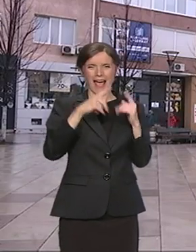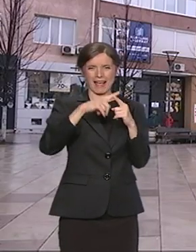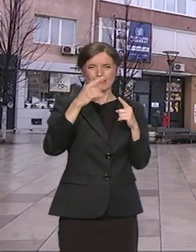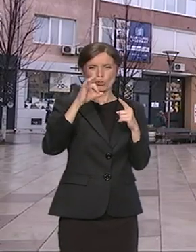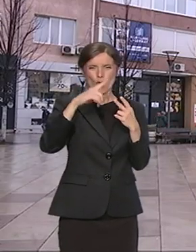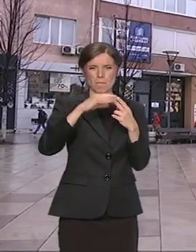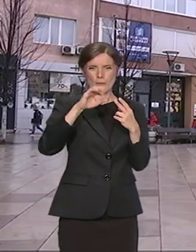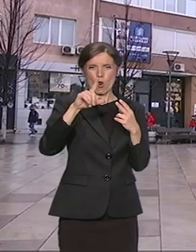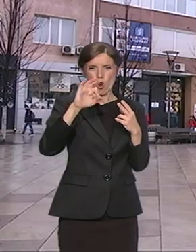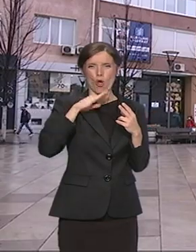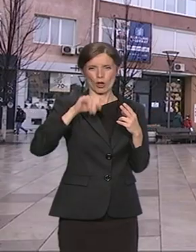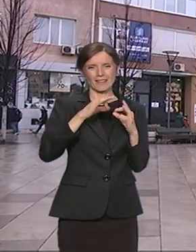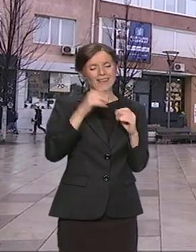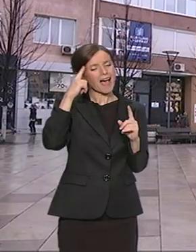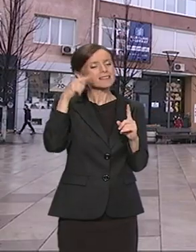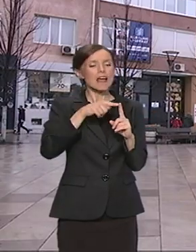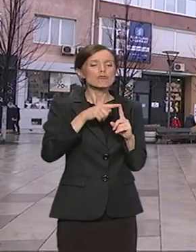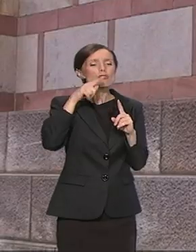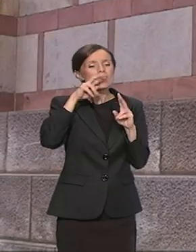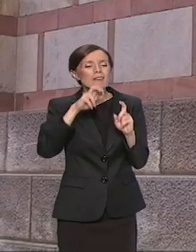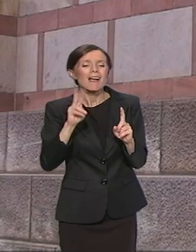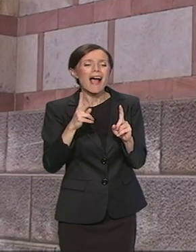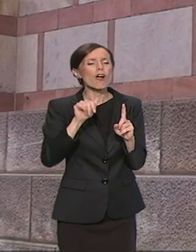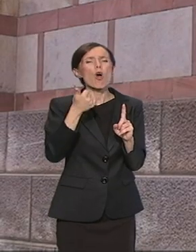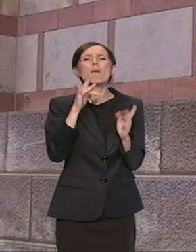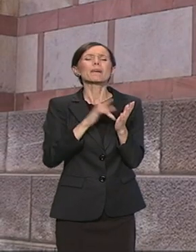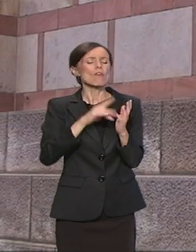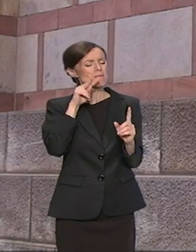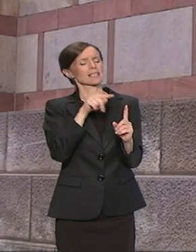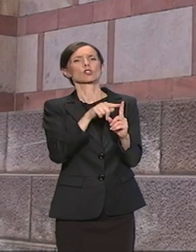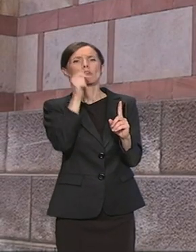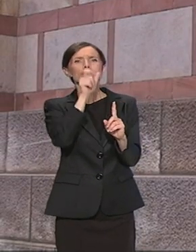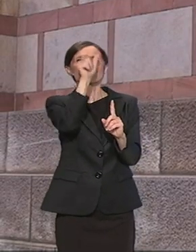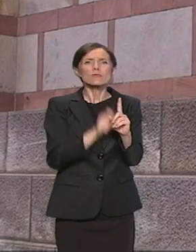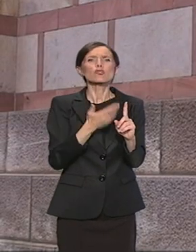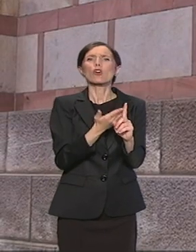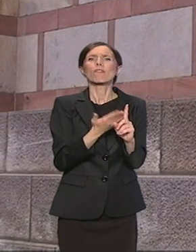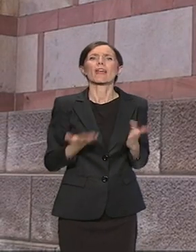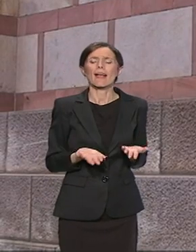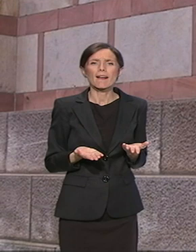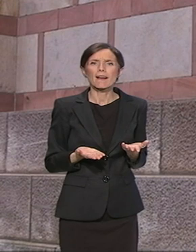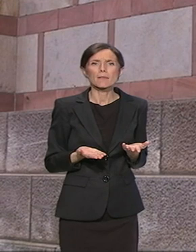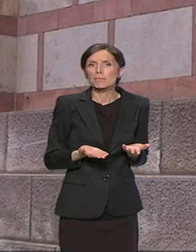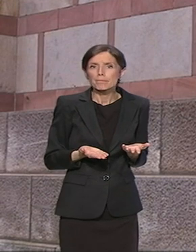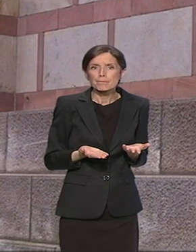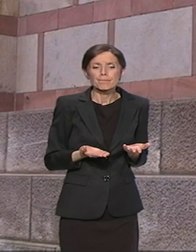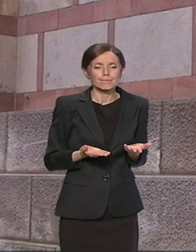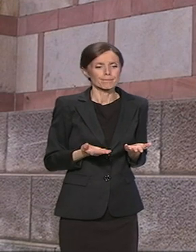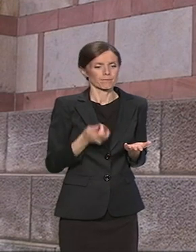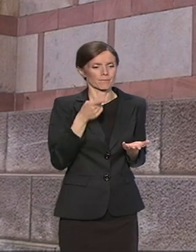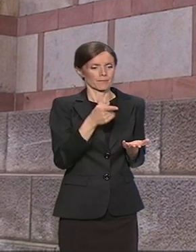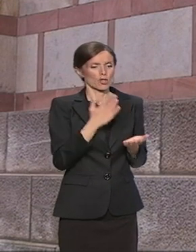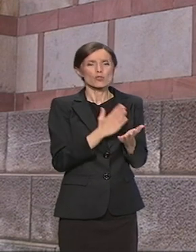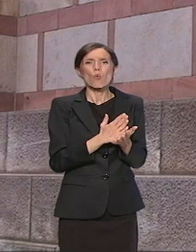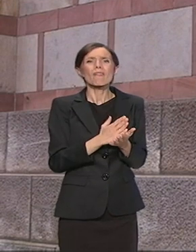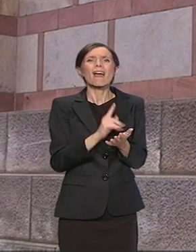humanistički i individualizovan. U pitanju je gledište koje u fokus